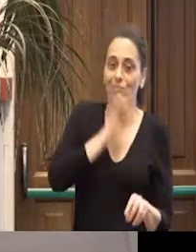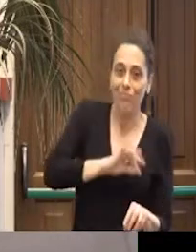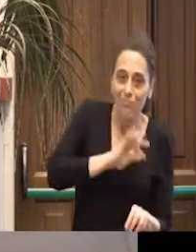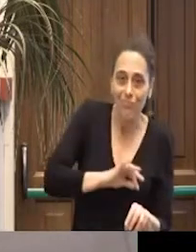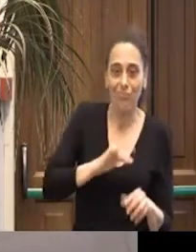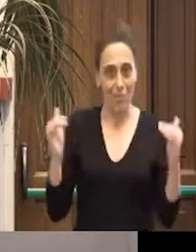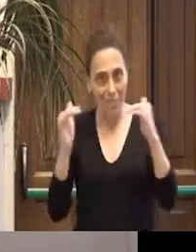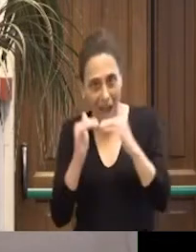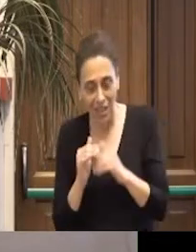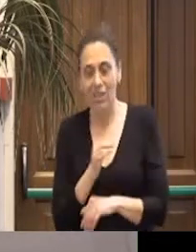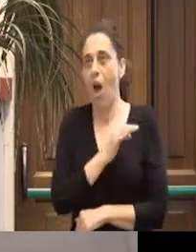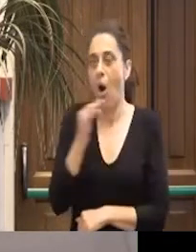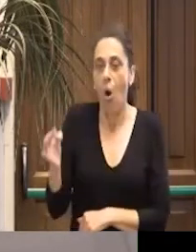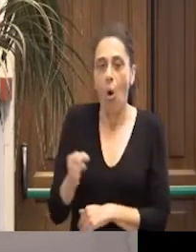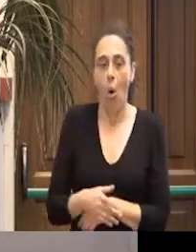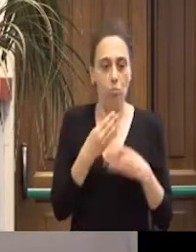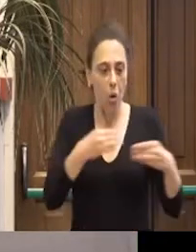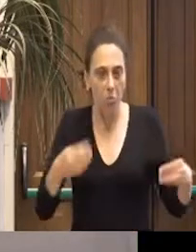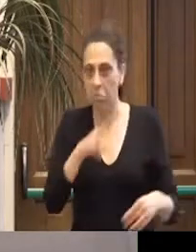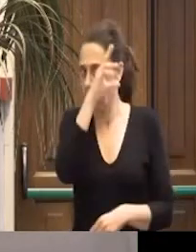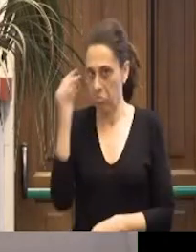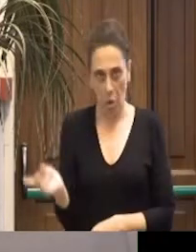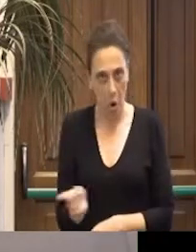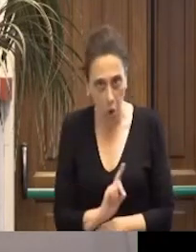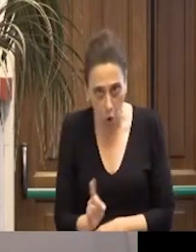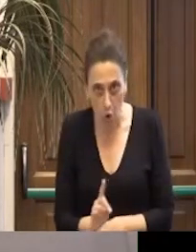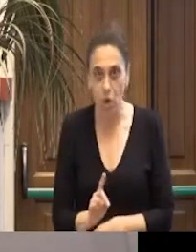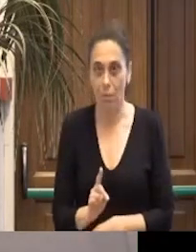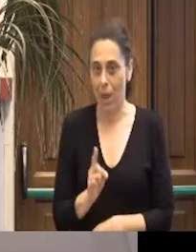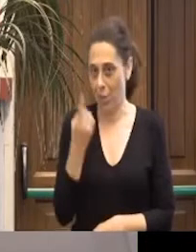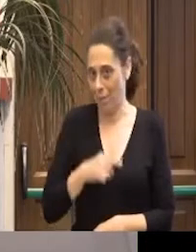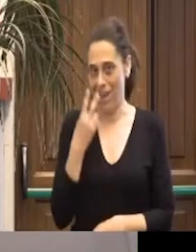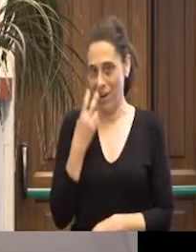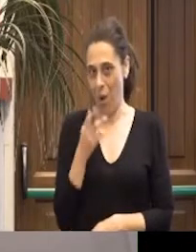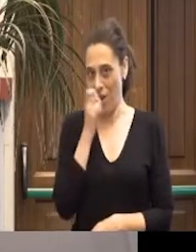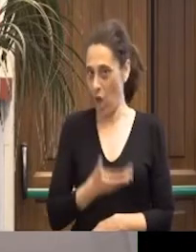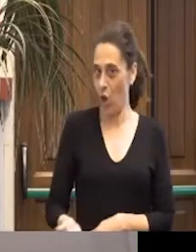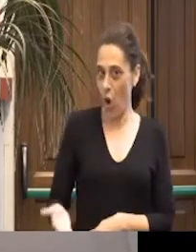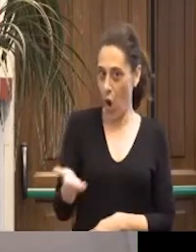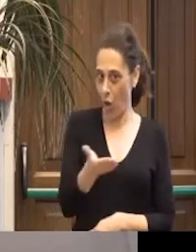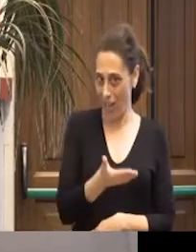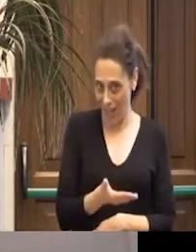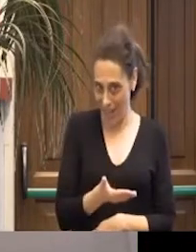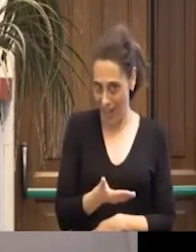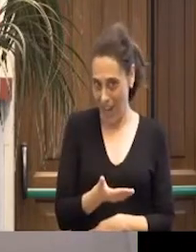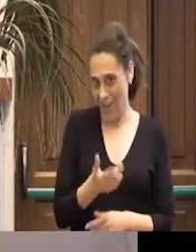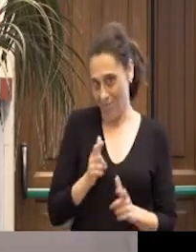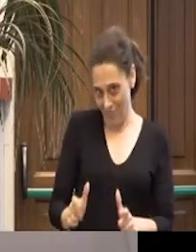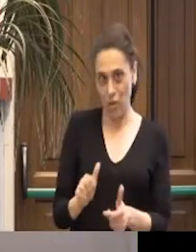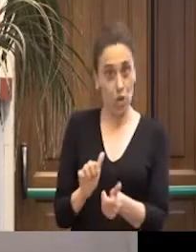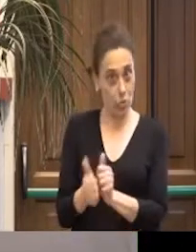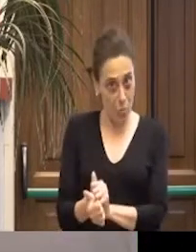del non riconoscimento diciamo del professionismo alle donne per quanto riguarda appunto lo sport,